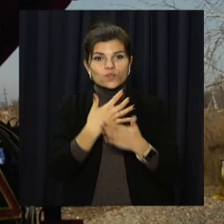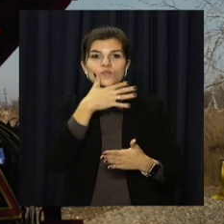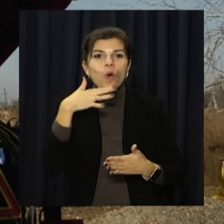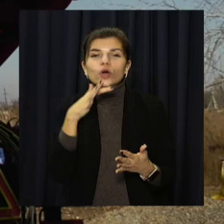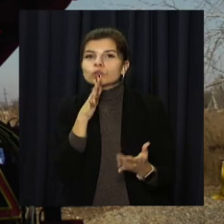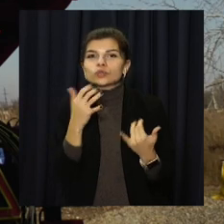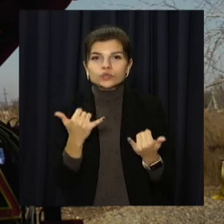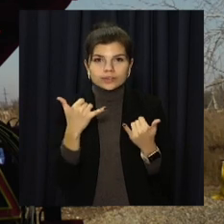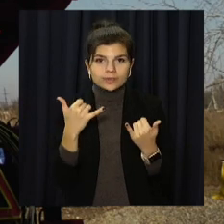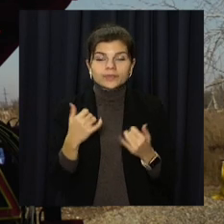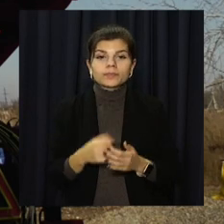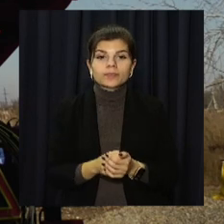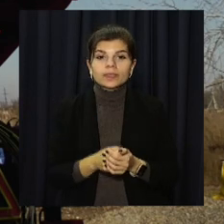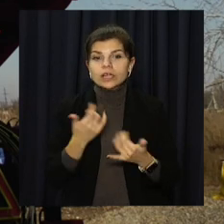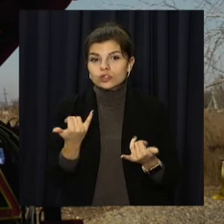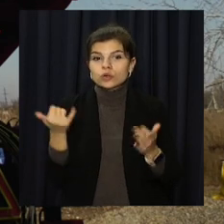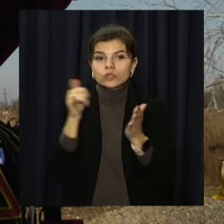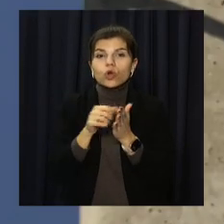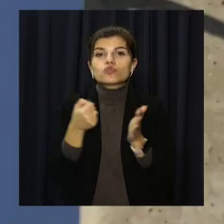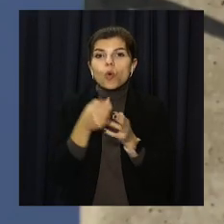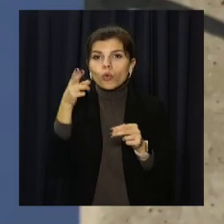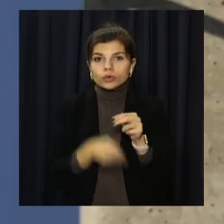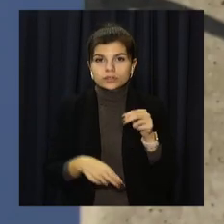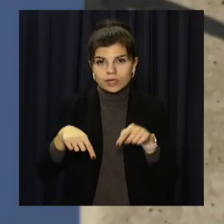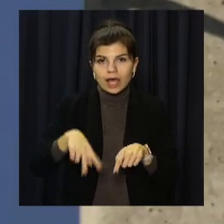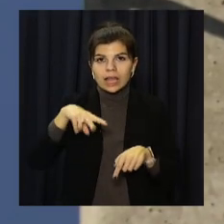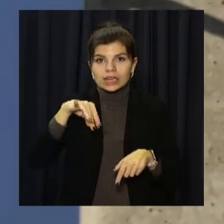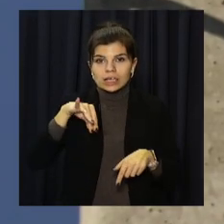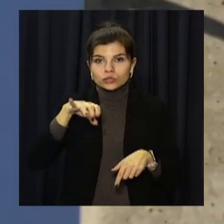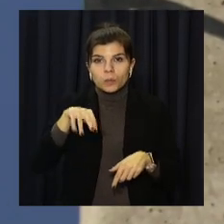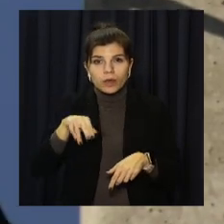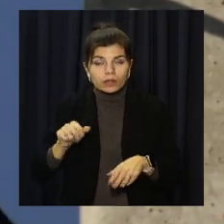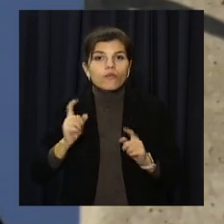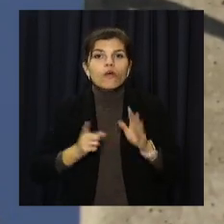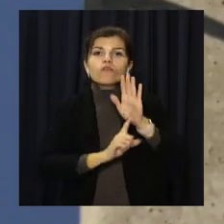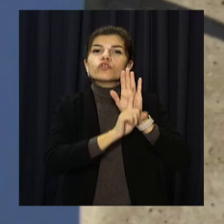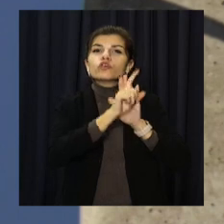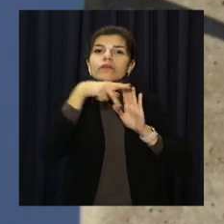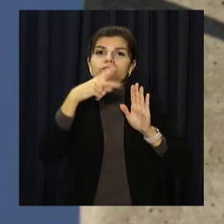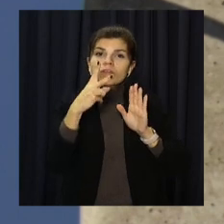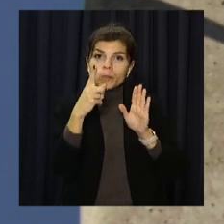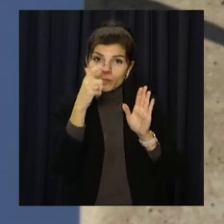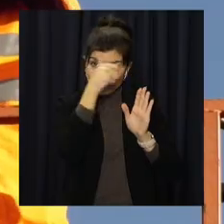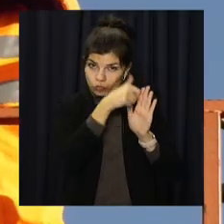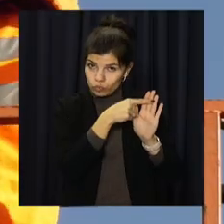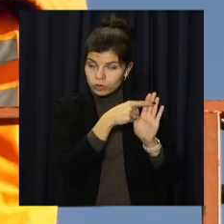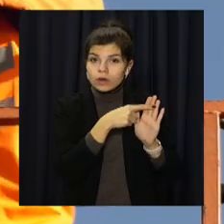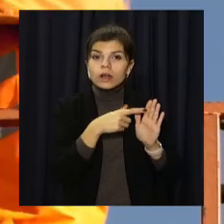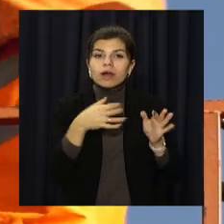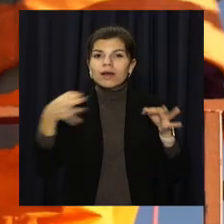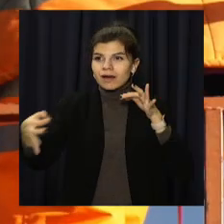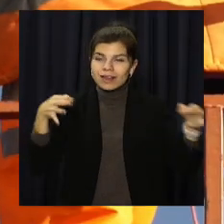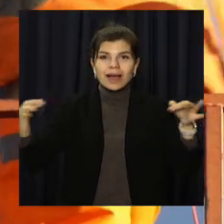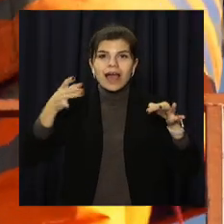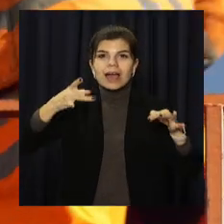сучасних світильників. Їх становлять до кінця листопада. Загалом, з початку 2021 року у віддалених районах